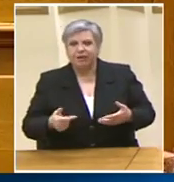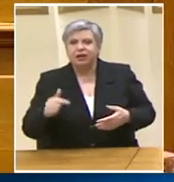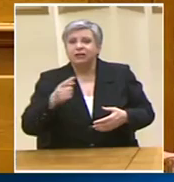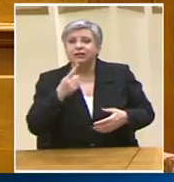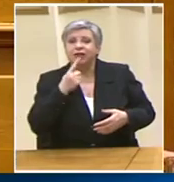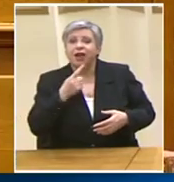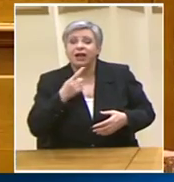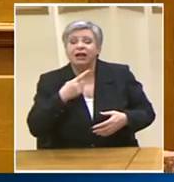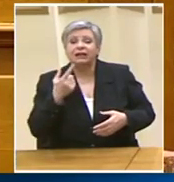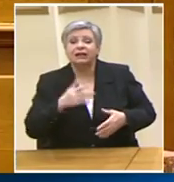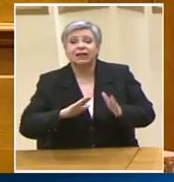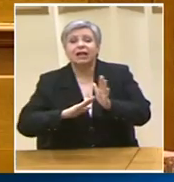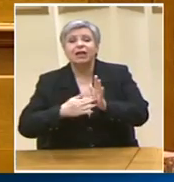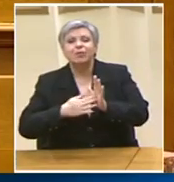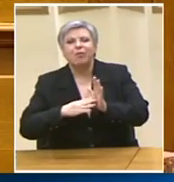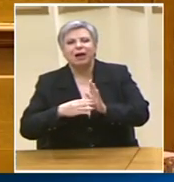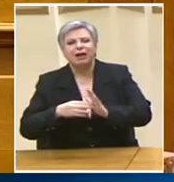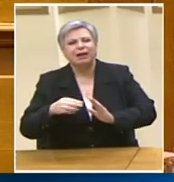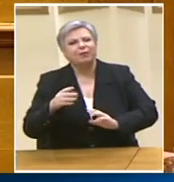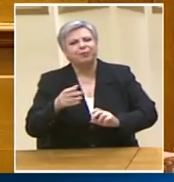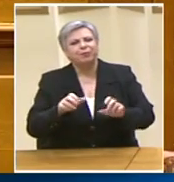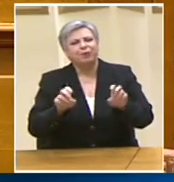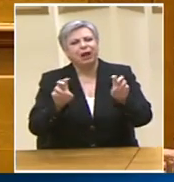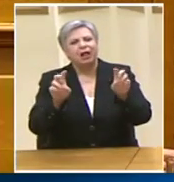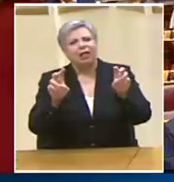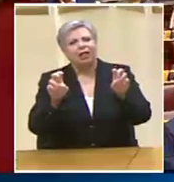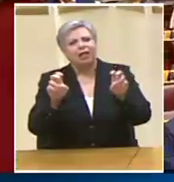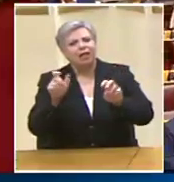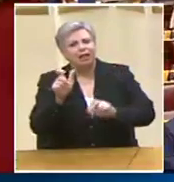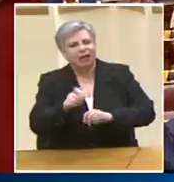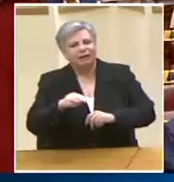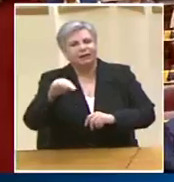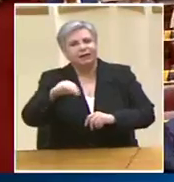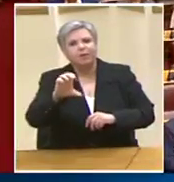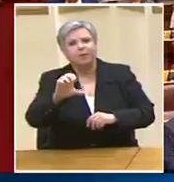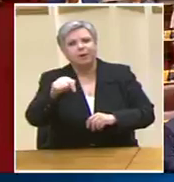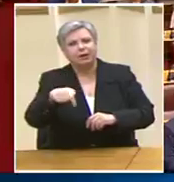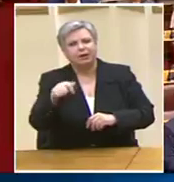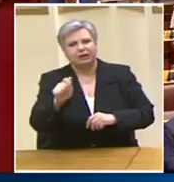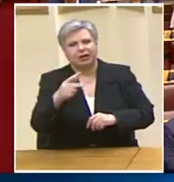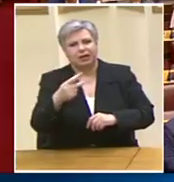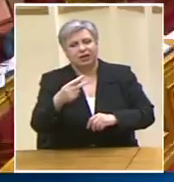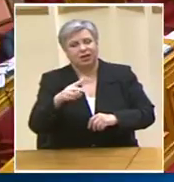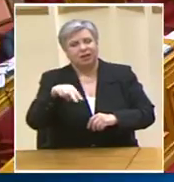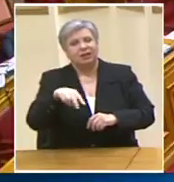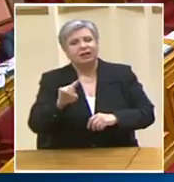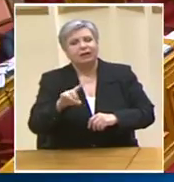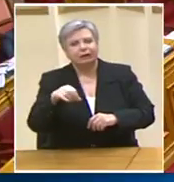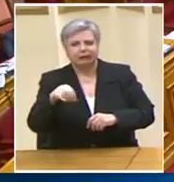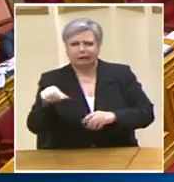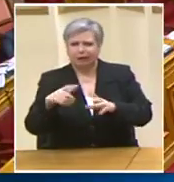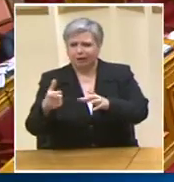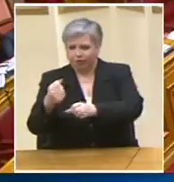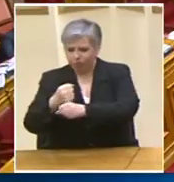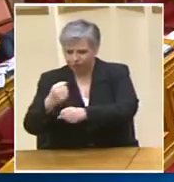μείωση αυτή για τους μετακλητούς μην κοιτάτε το κεφάλι σας μην κοιτάτε το κεφάλι σας θα πρέπει να δώσετε μια απάντηση τους